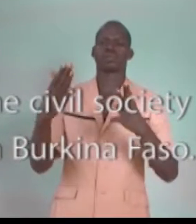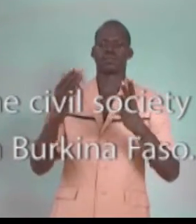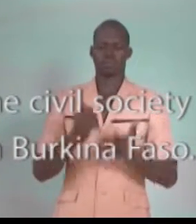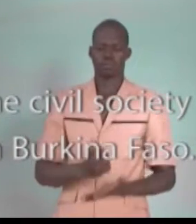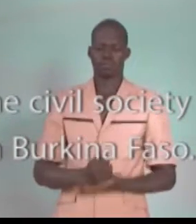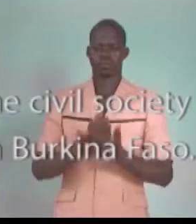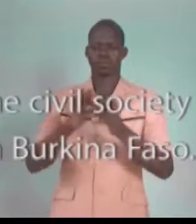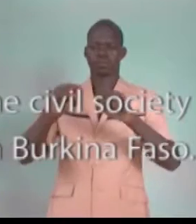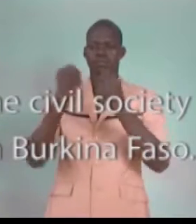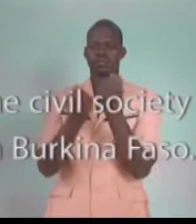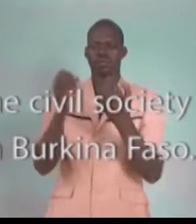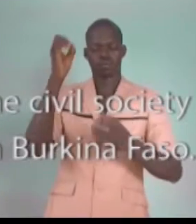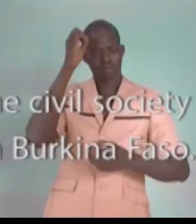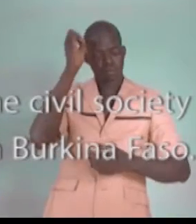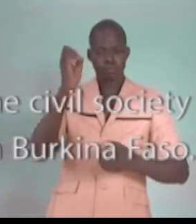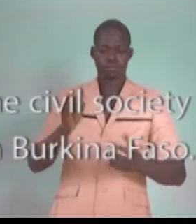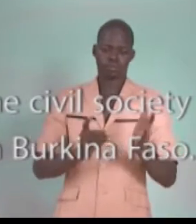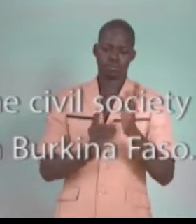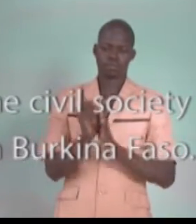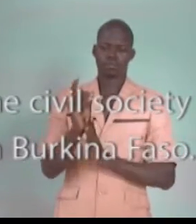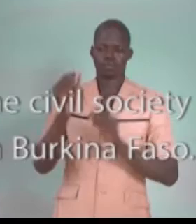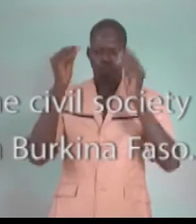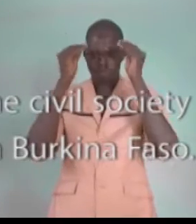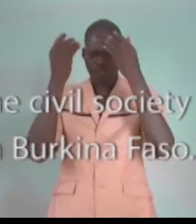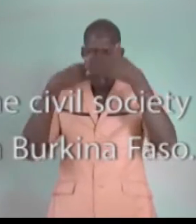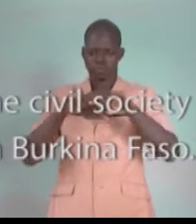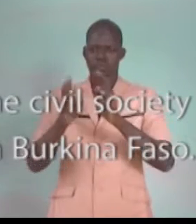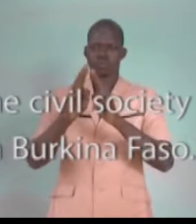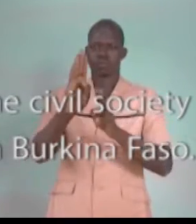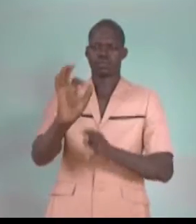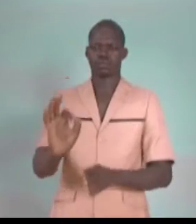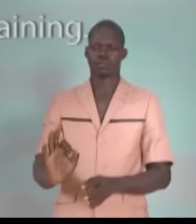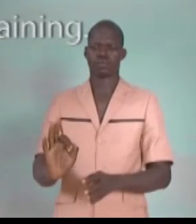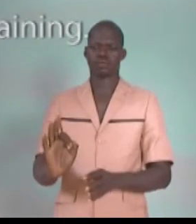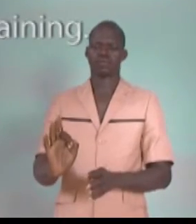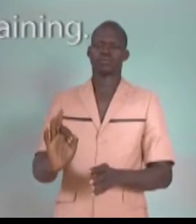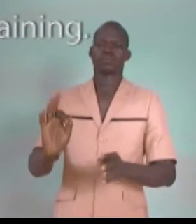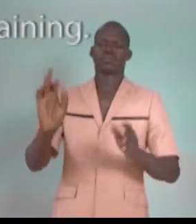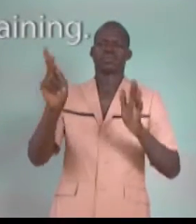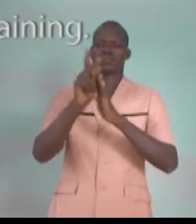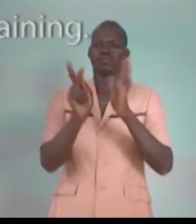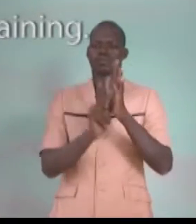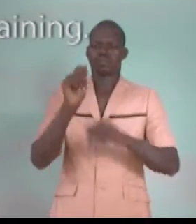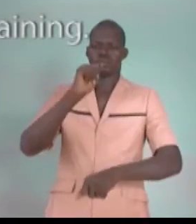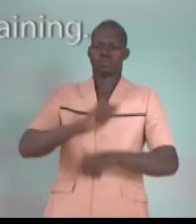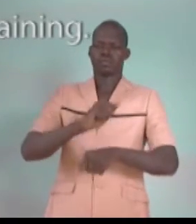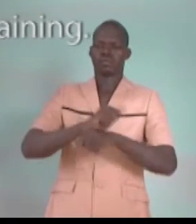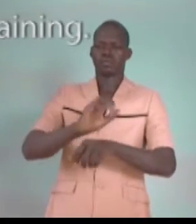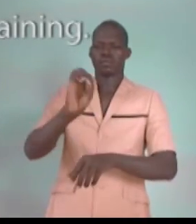étatiques et la société civile dans la promotion de l'éducation inclusive au Burkina Faso. Les principales activités,